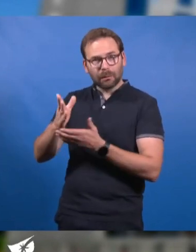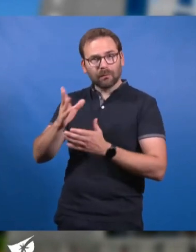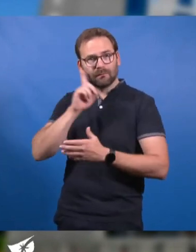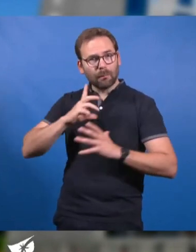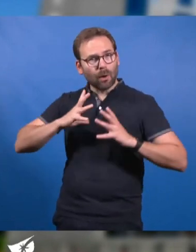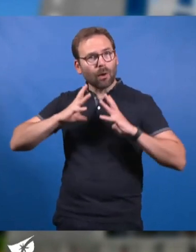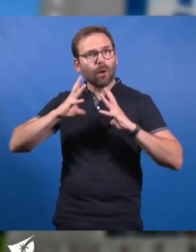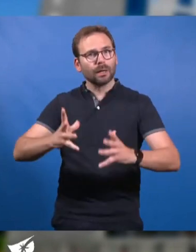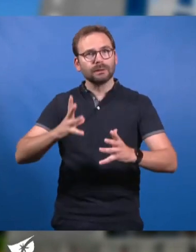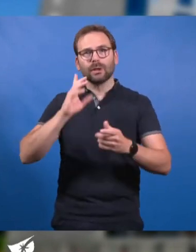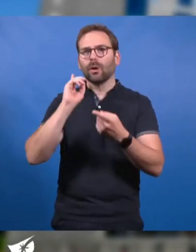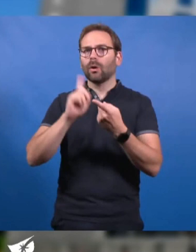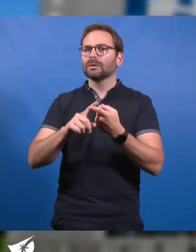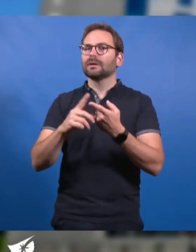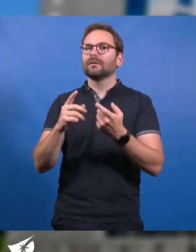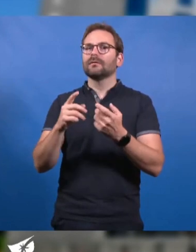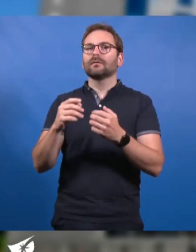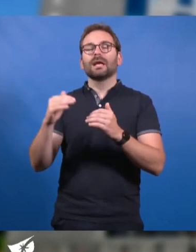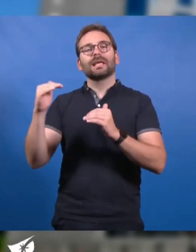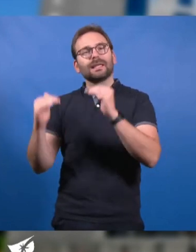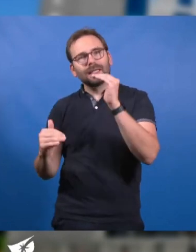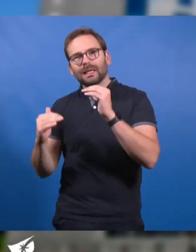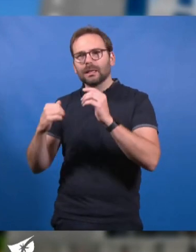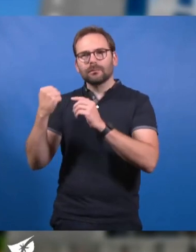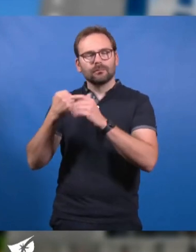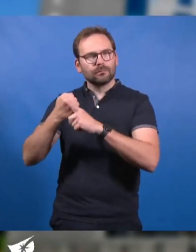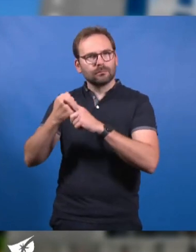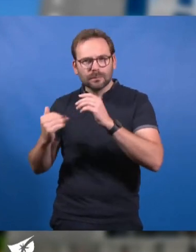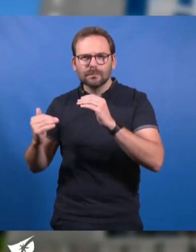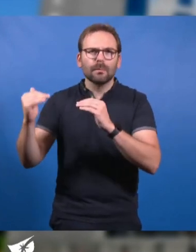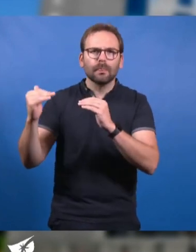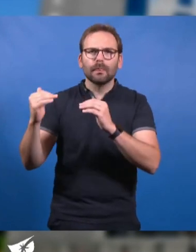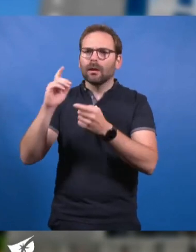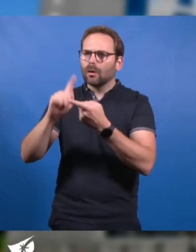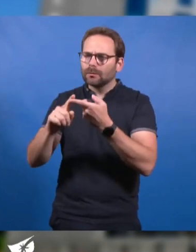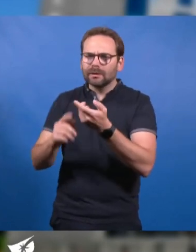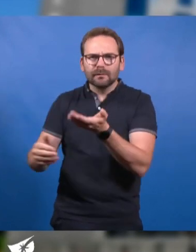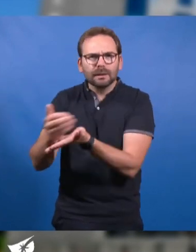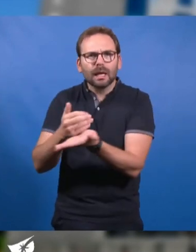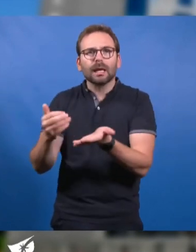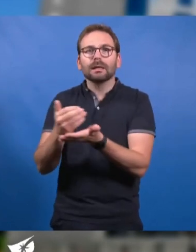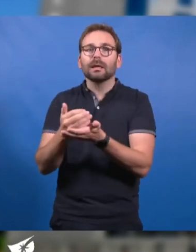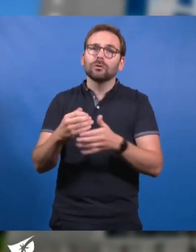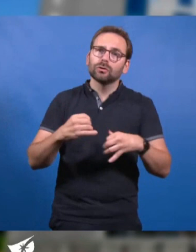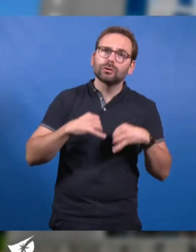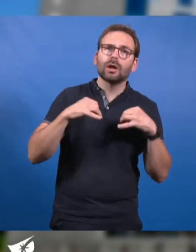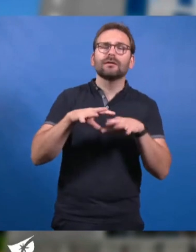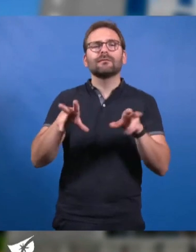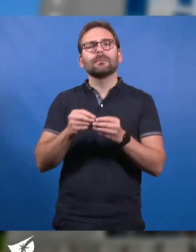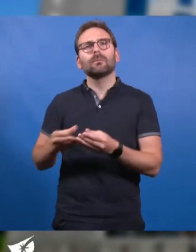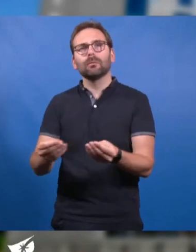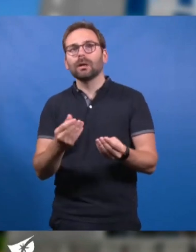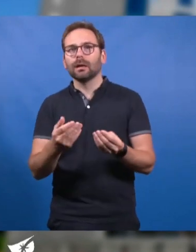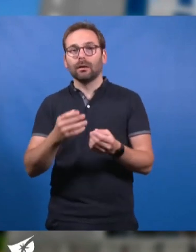au service de la lutte contre les inégalités, au service des salariés, jeunes et familles populaires, fidèles